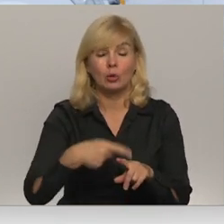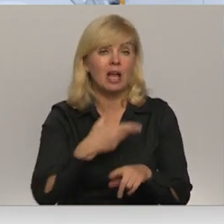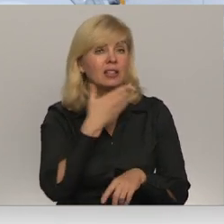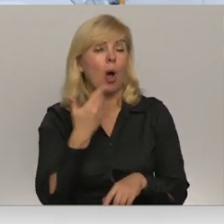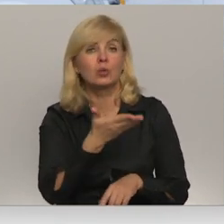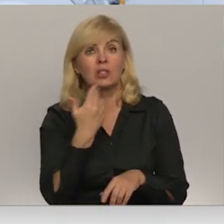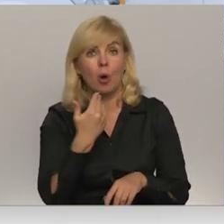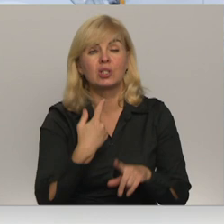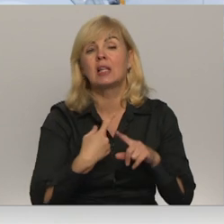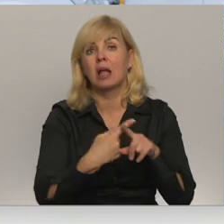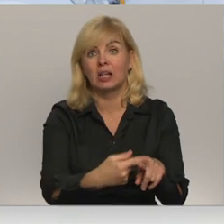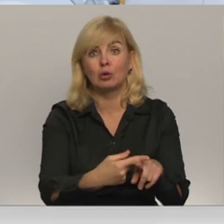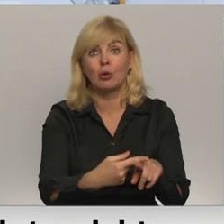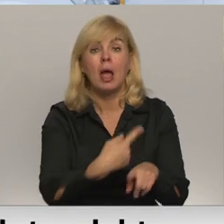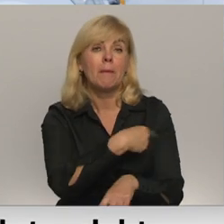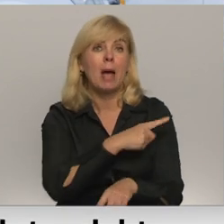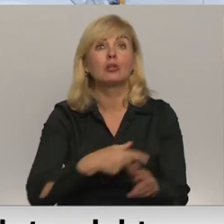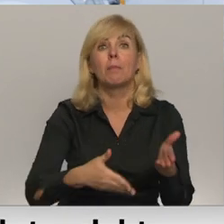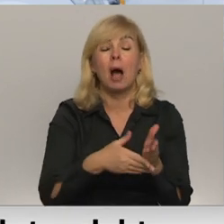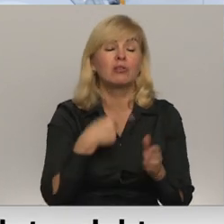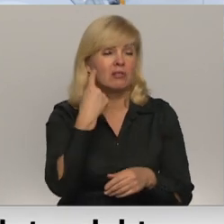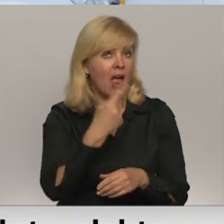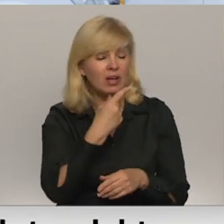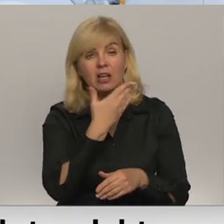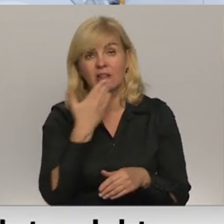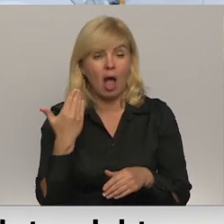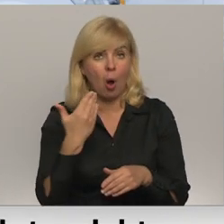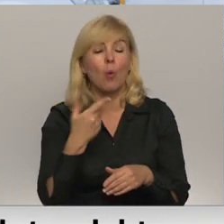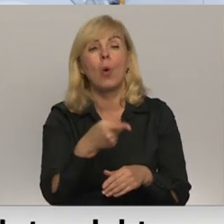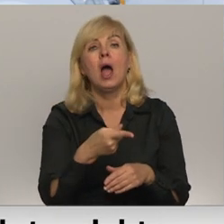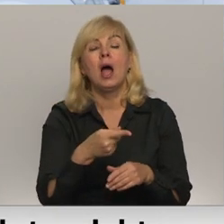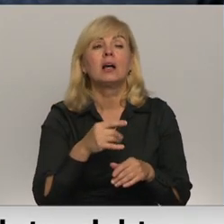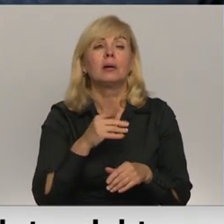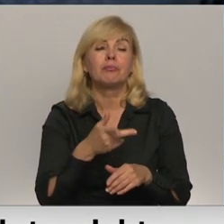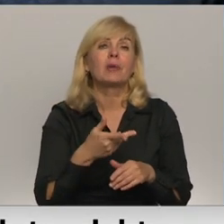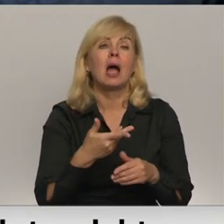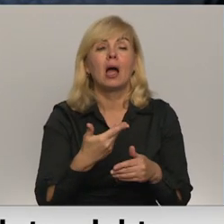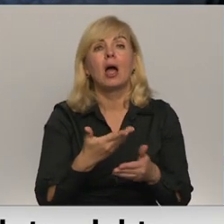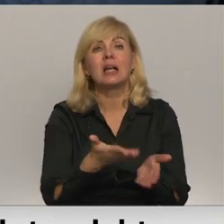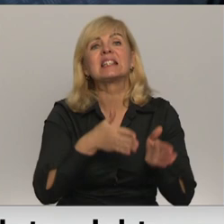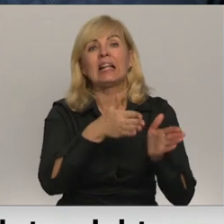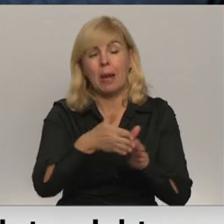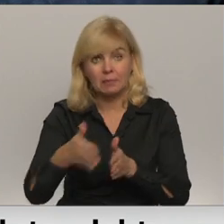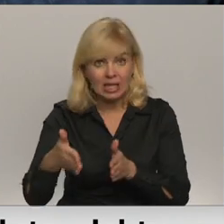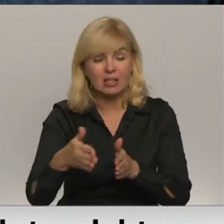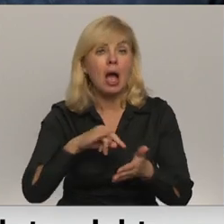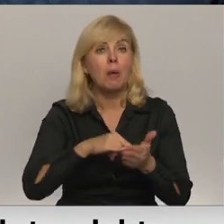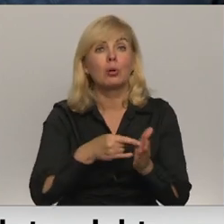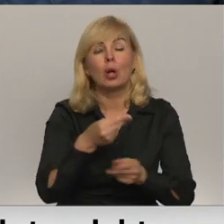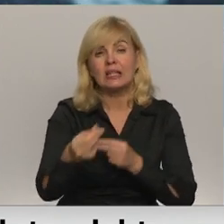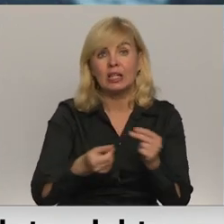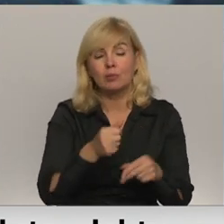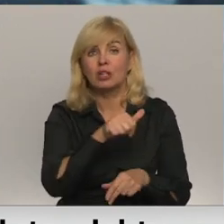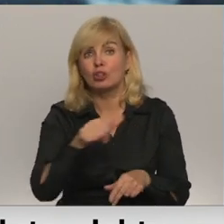saucas neatliekamā medicīnas palīdzību, un nevienu reizi neviens nav nonācas neatliekamā stāvoklī uzņemšanā. Kopuma pilotprojekta izmaksām atvēlēt